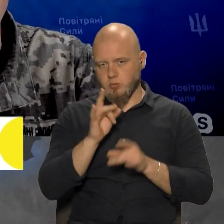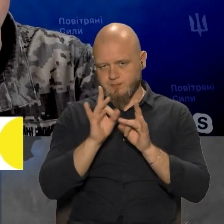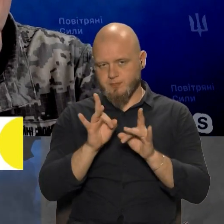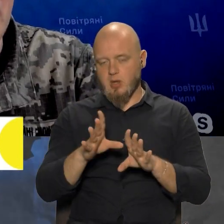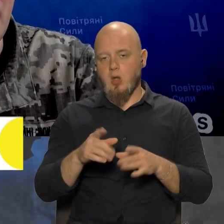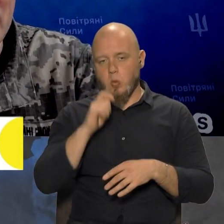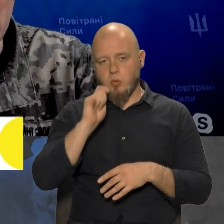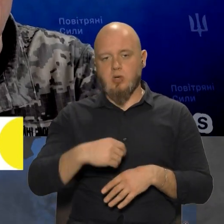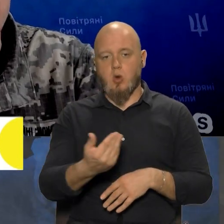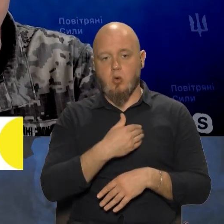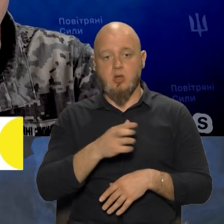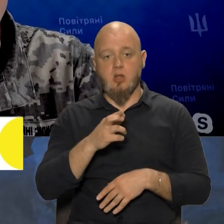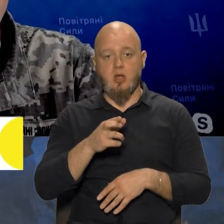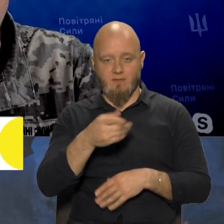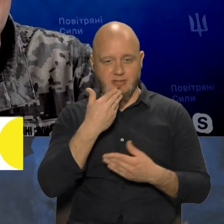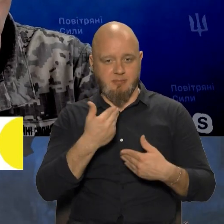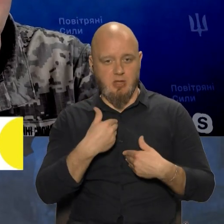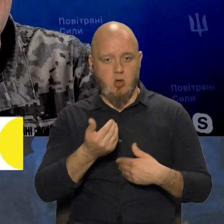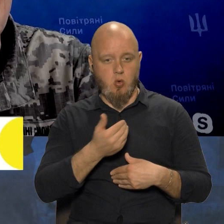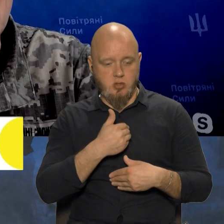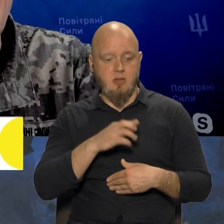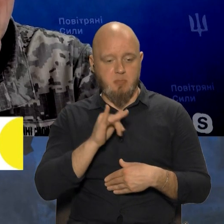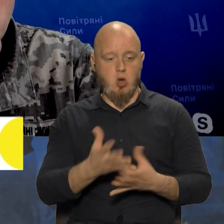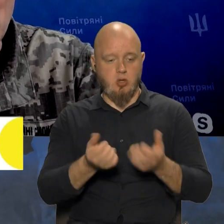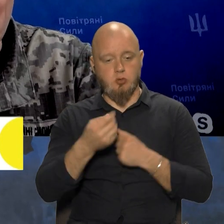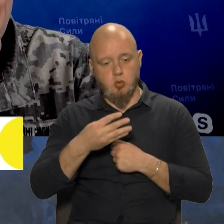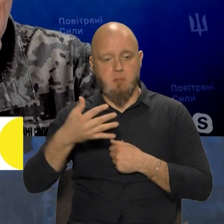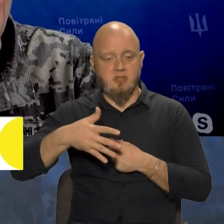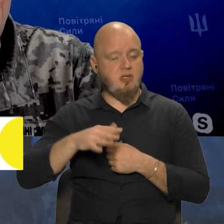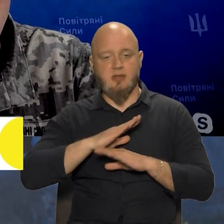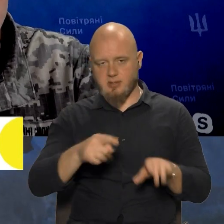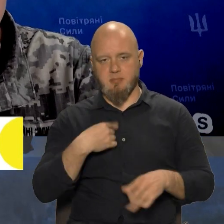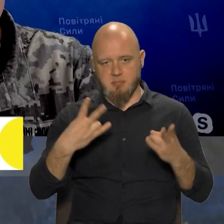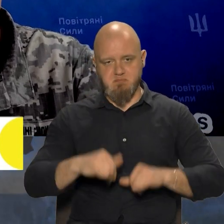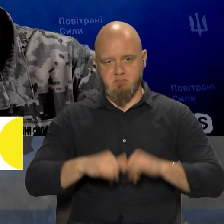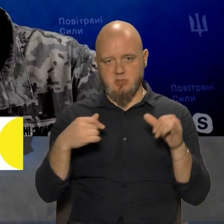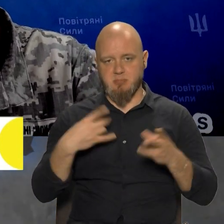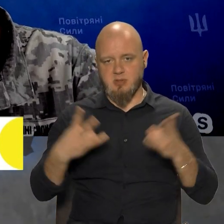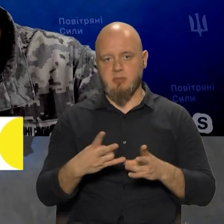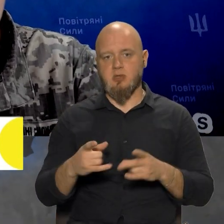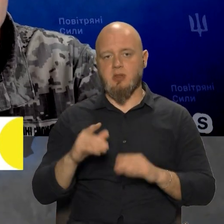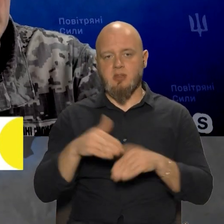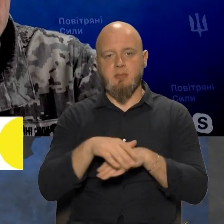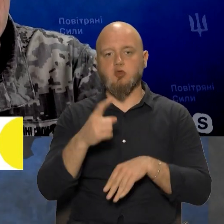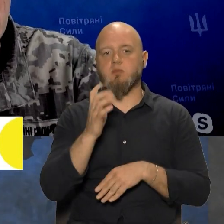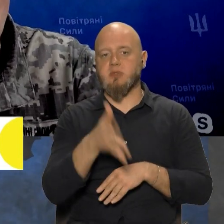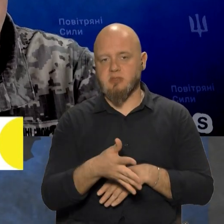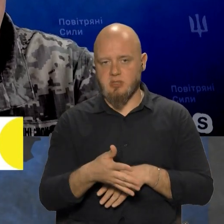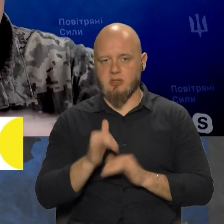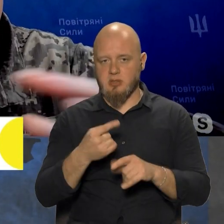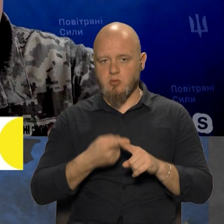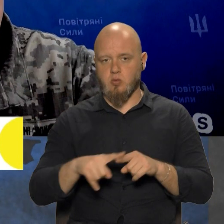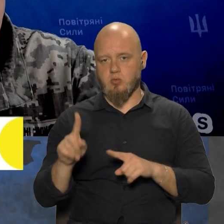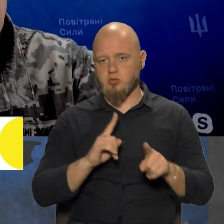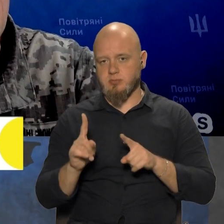Україна б хотіла, як ви запиталися, отримати 40, 50. Ні, нам треба більше. Нам треба більше, нам треба щонайменше 150 для того,